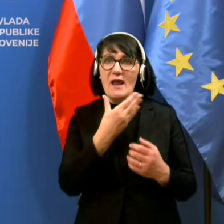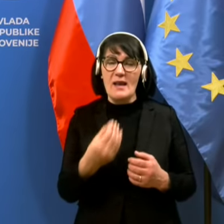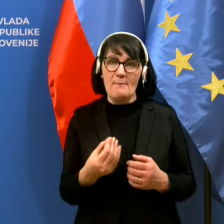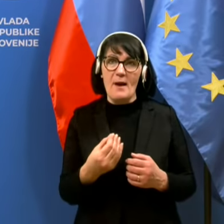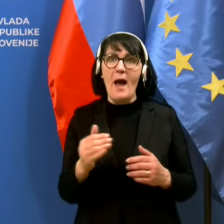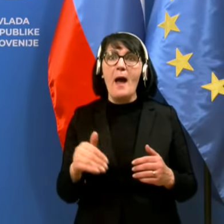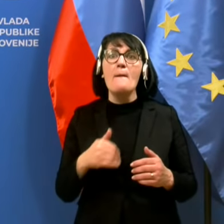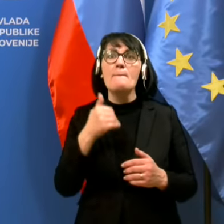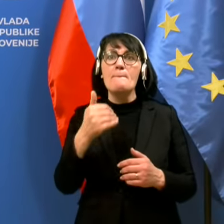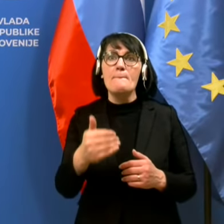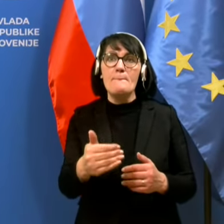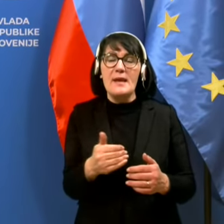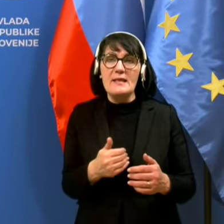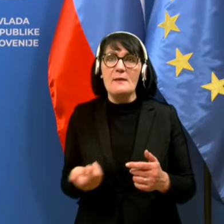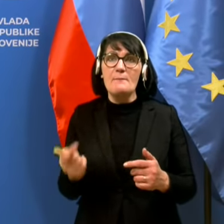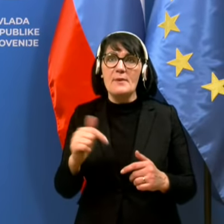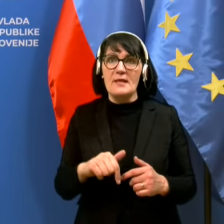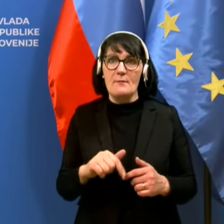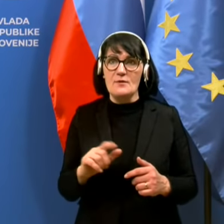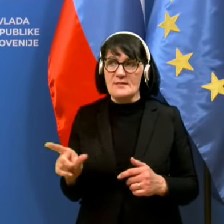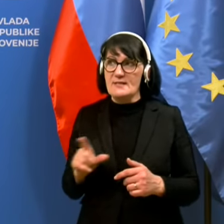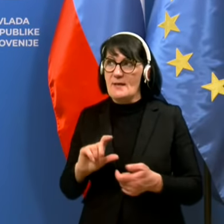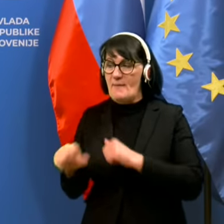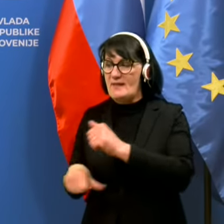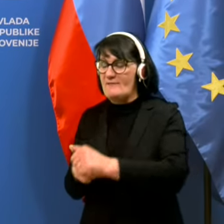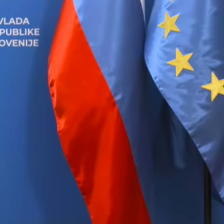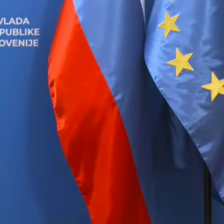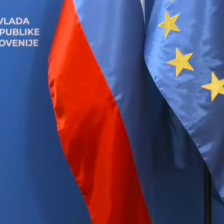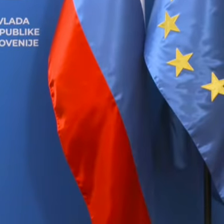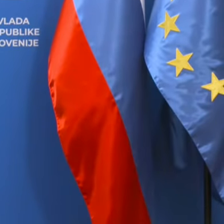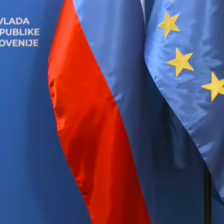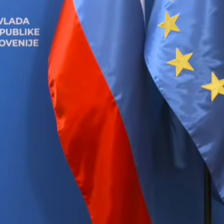Prijdemo, vprašanjem, zamenjali še naši trmački.